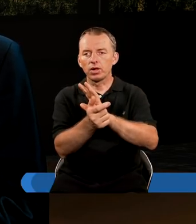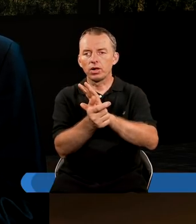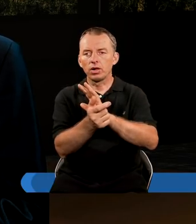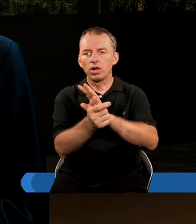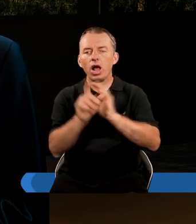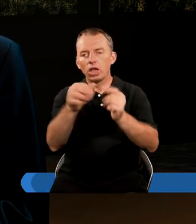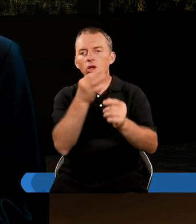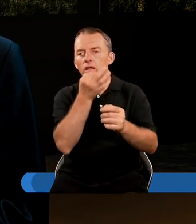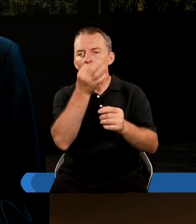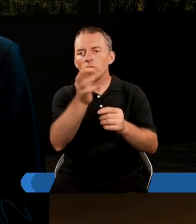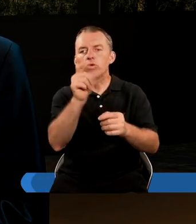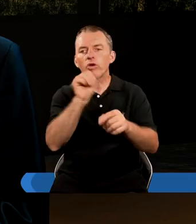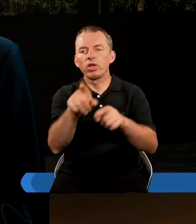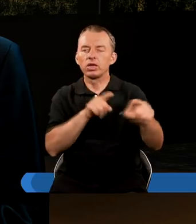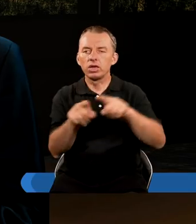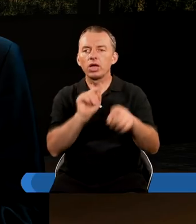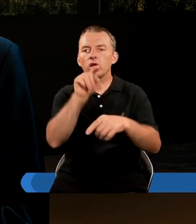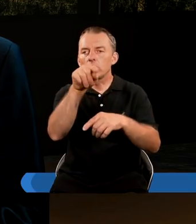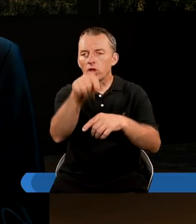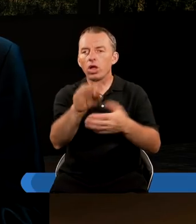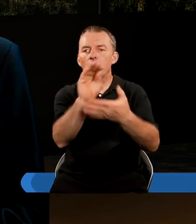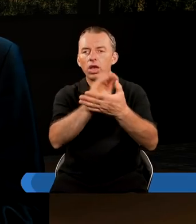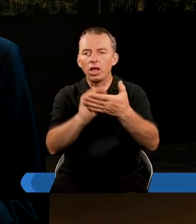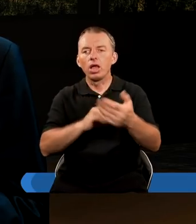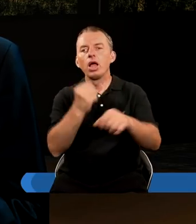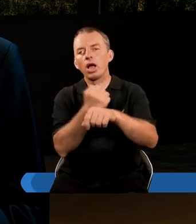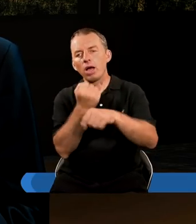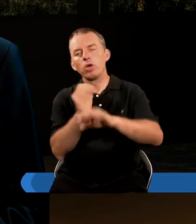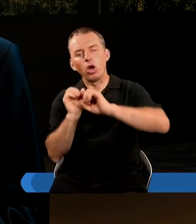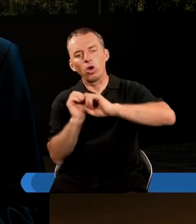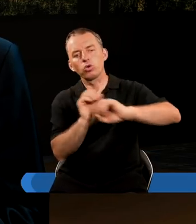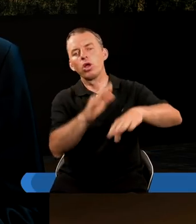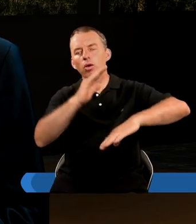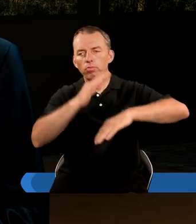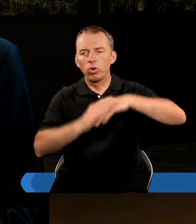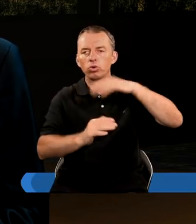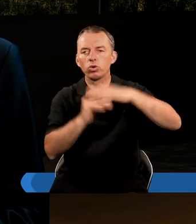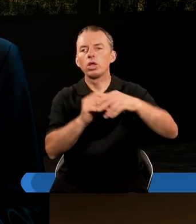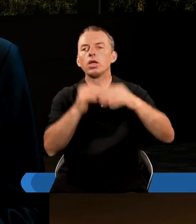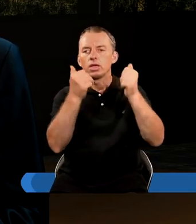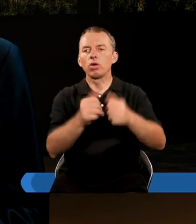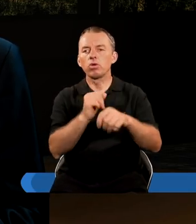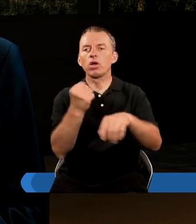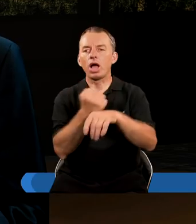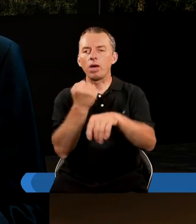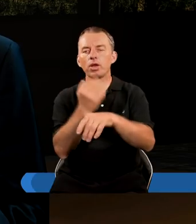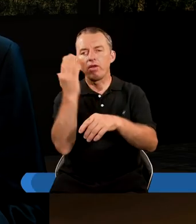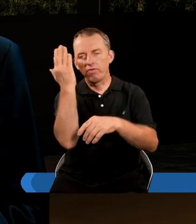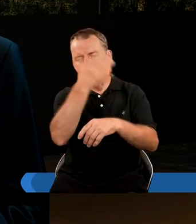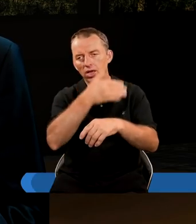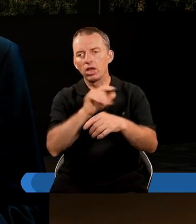Lecz on zapytał, cóż więc znaczy to, co jest napisane, kamień, który odrzucili budujący, stał się kamieniem węgielnym.